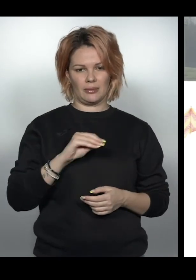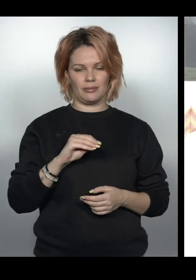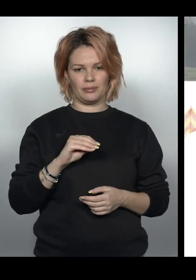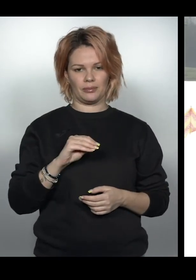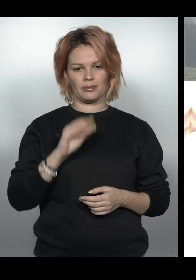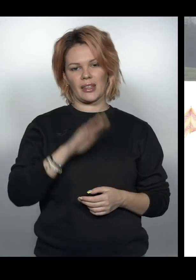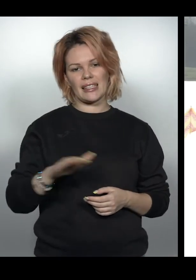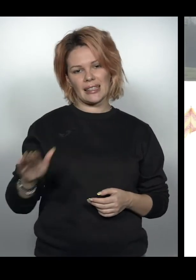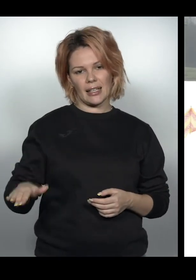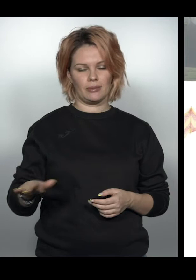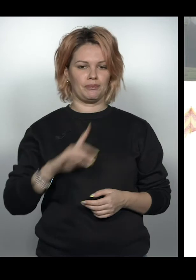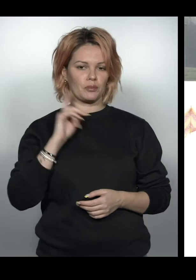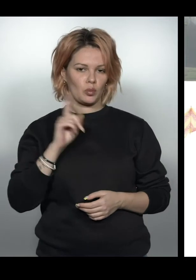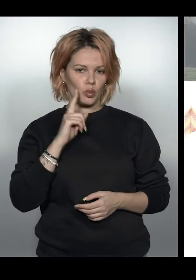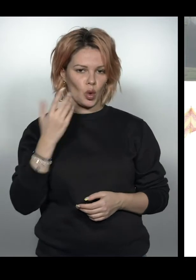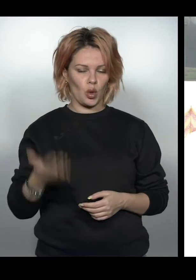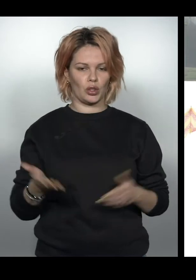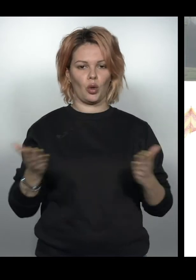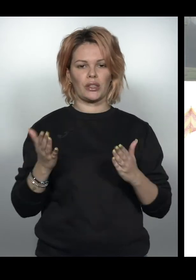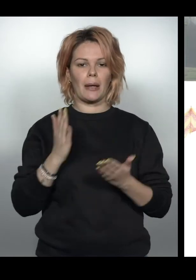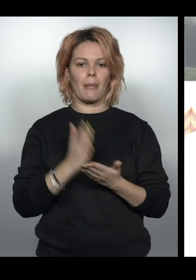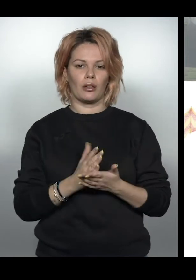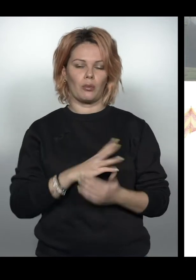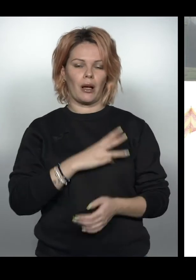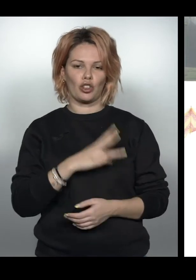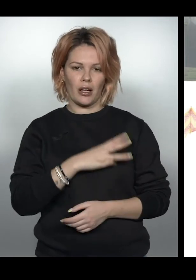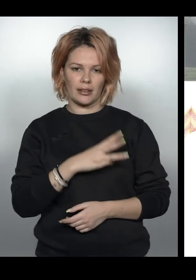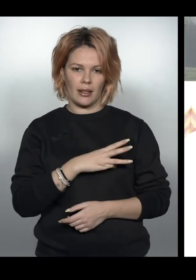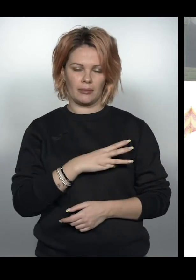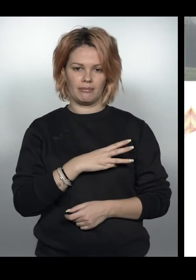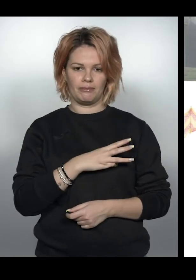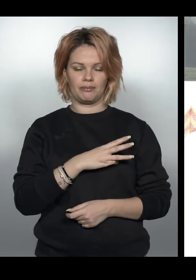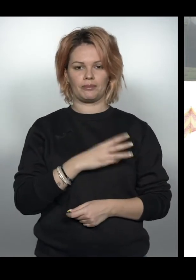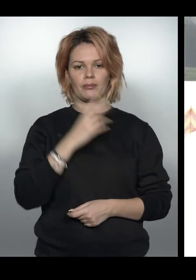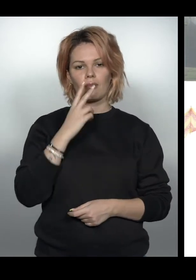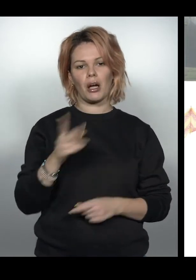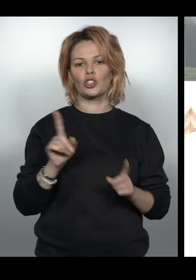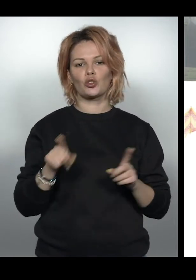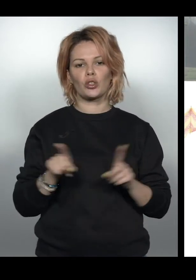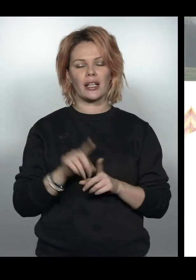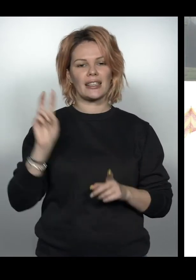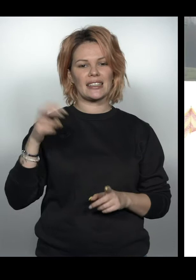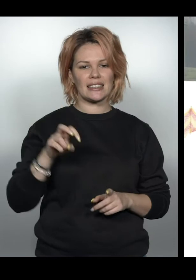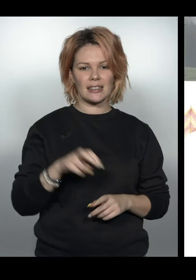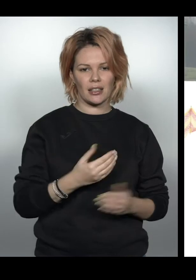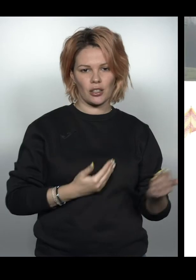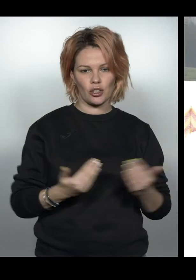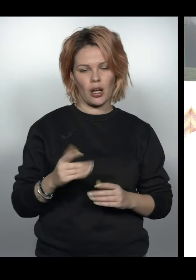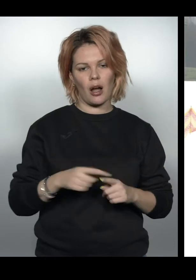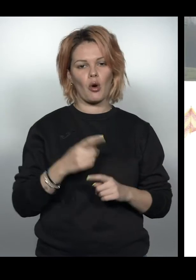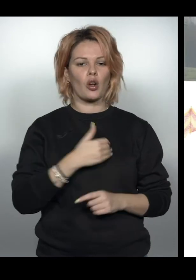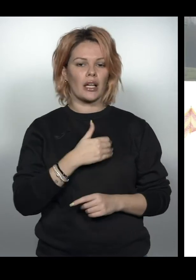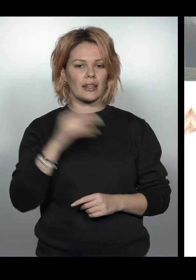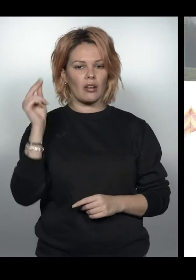дітей, молодь, котрі мають бажання, бачили, що таке гірські лижі,